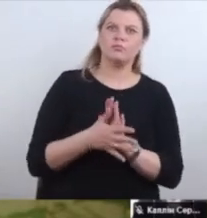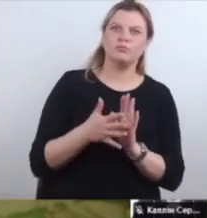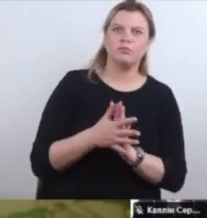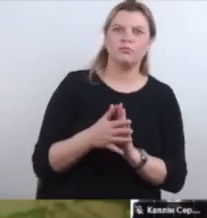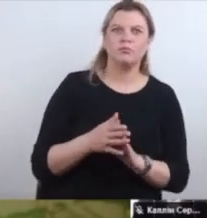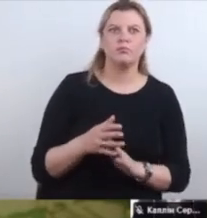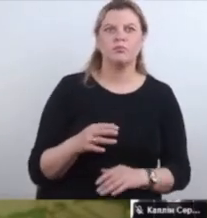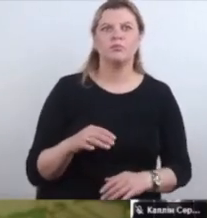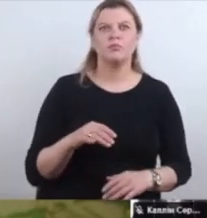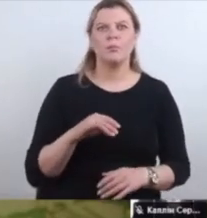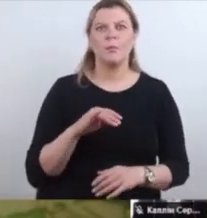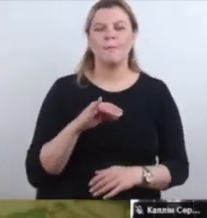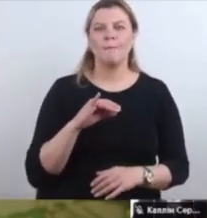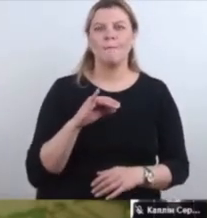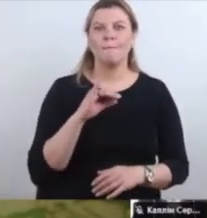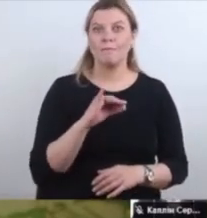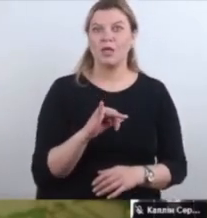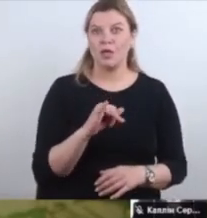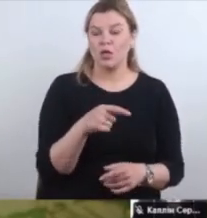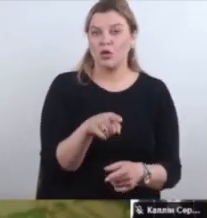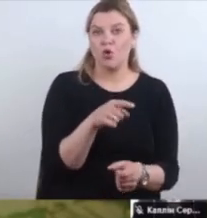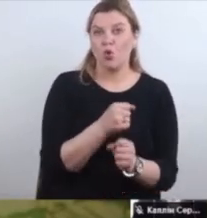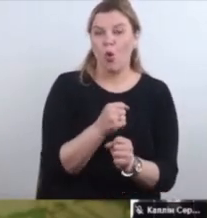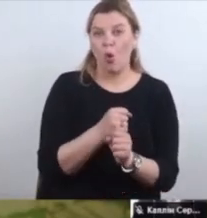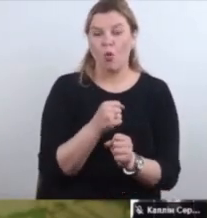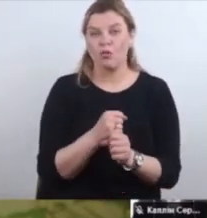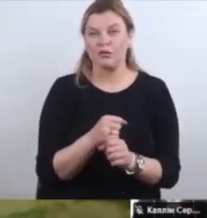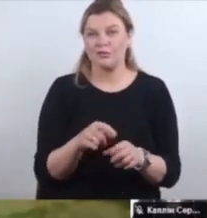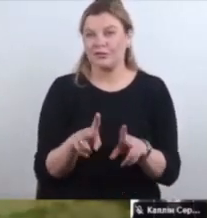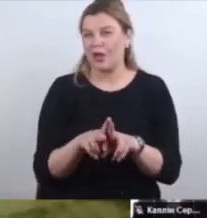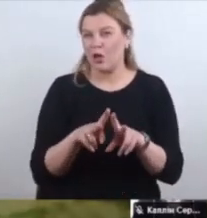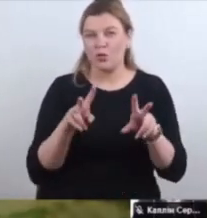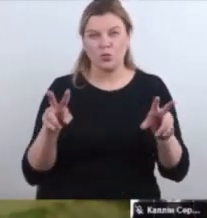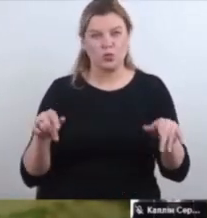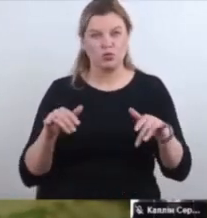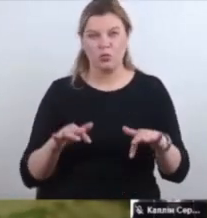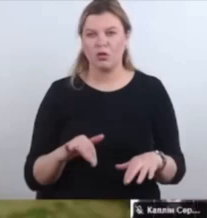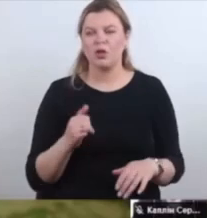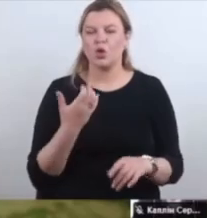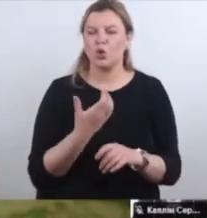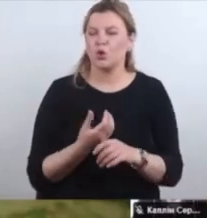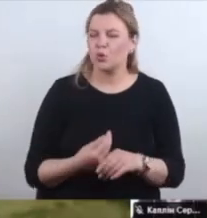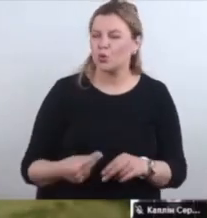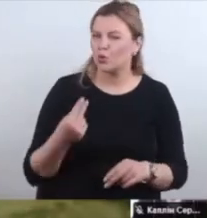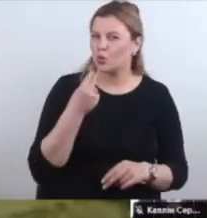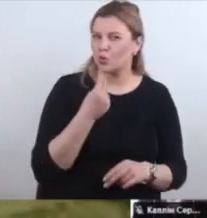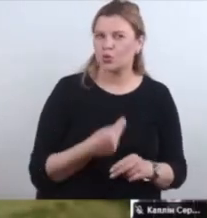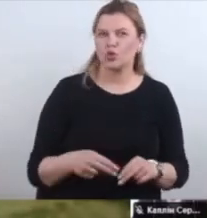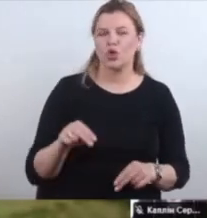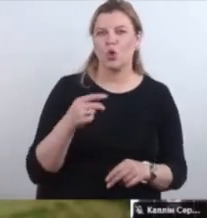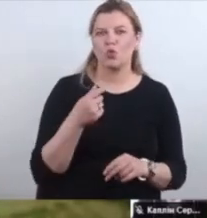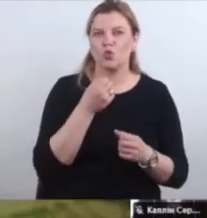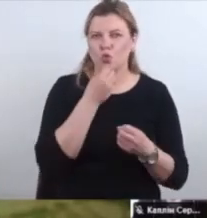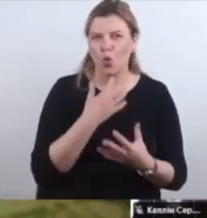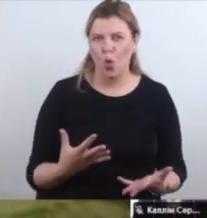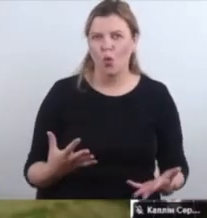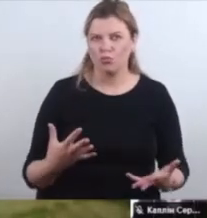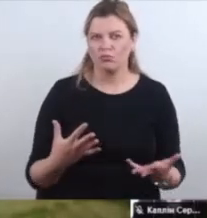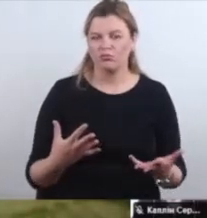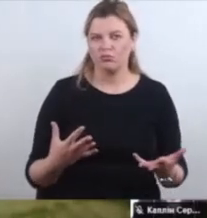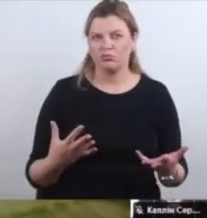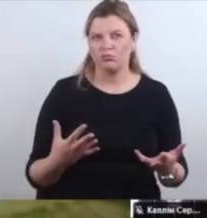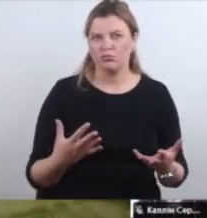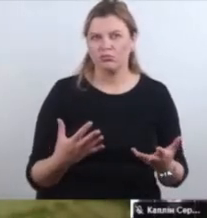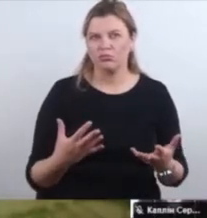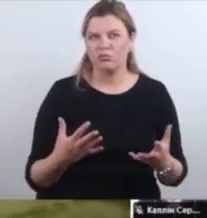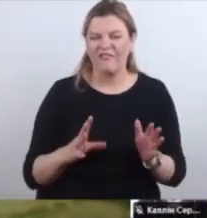на цокольному поверсі, робите ту ж саму справу і дуже добре вливлись всі-всі схеми його